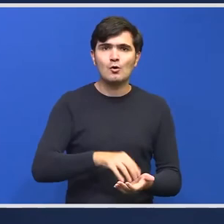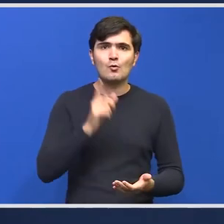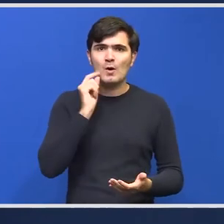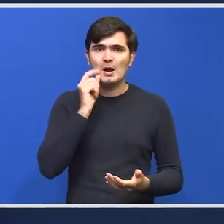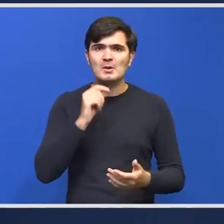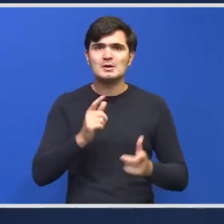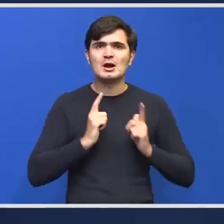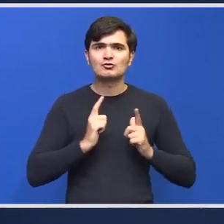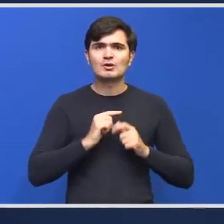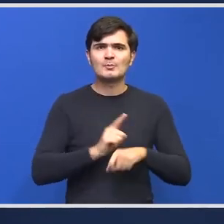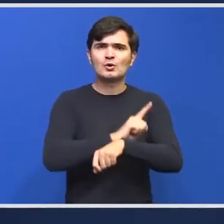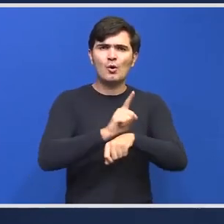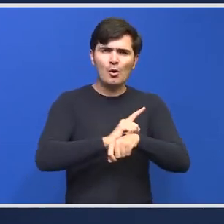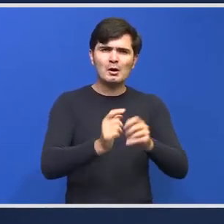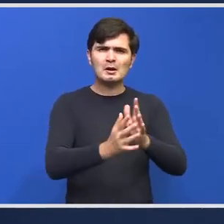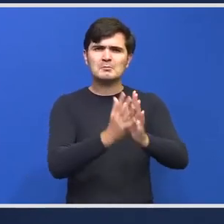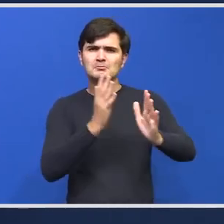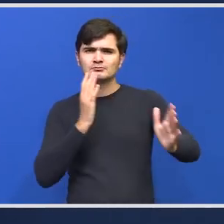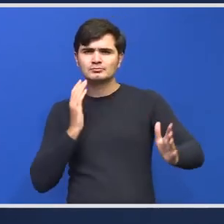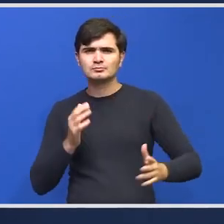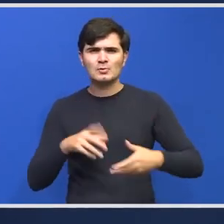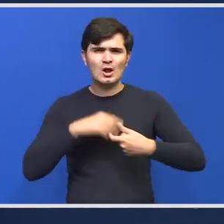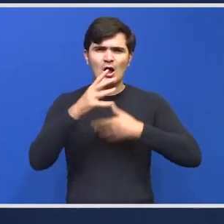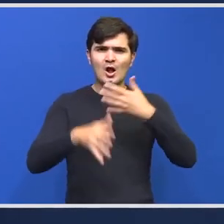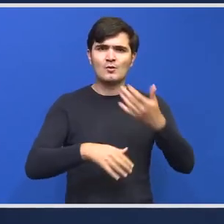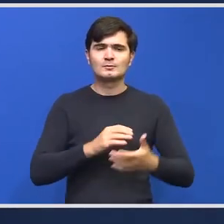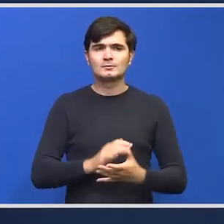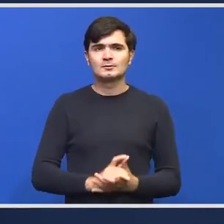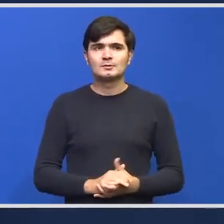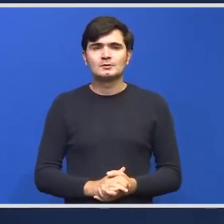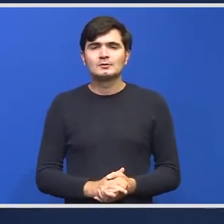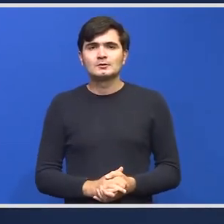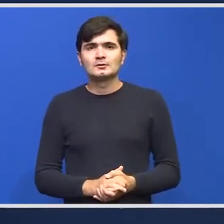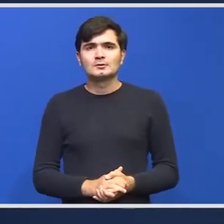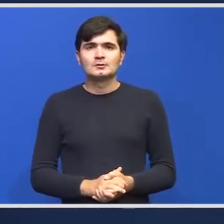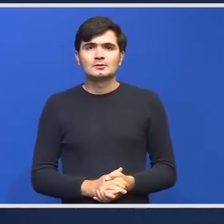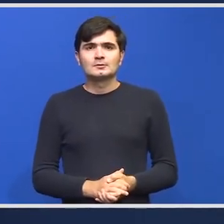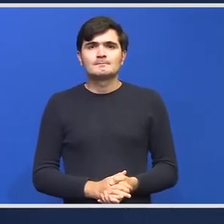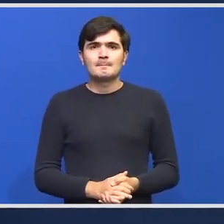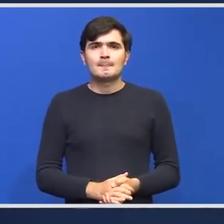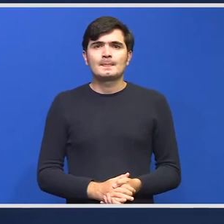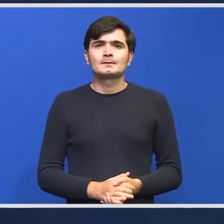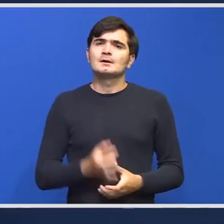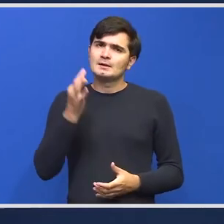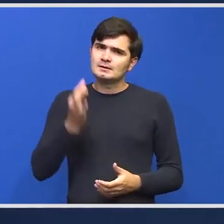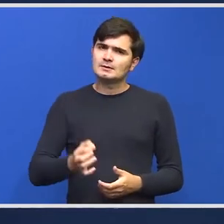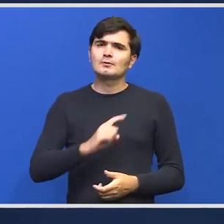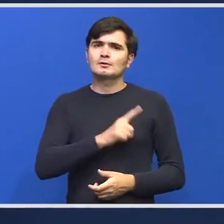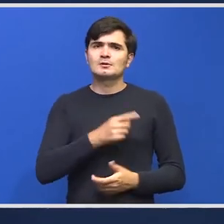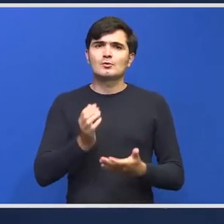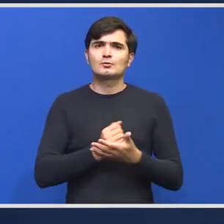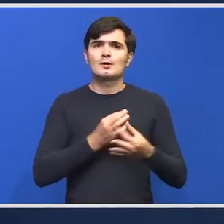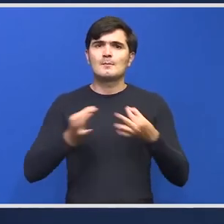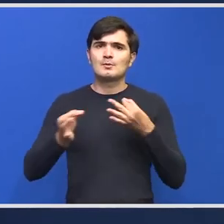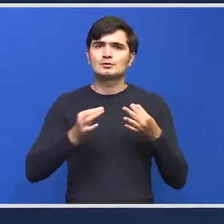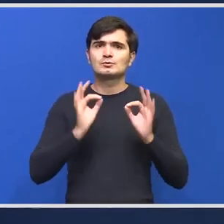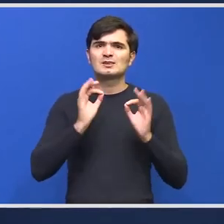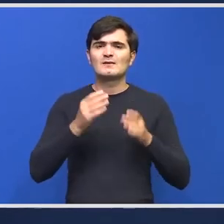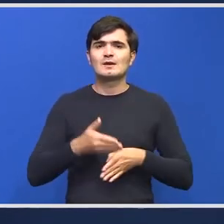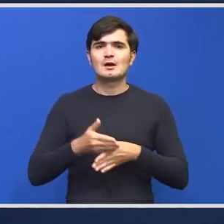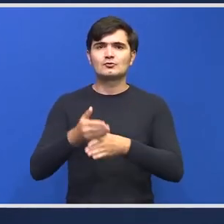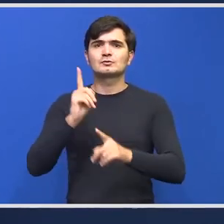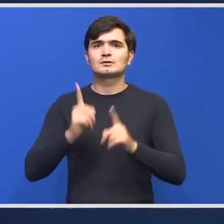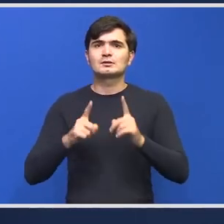pacienții cu orele pe holuri e haos Cu siguranță se pot lua măsuri să fie ajutați dacă e